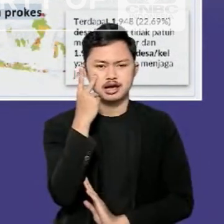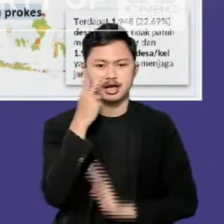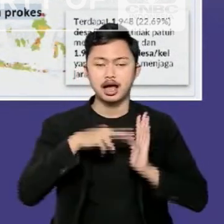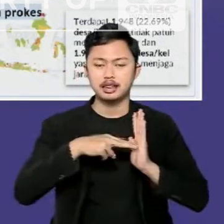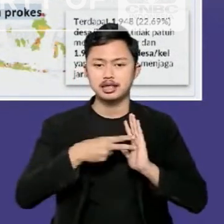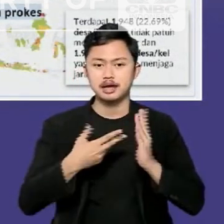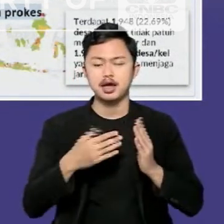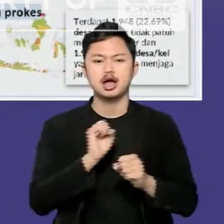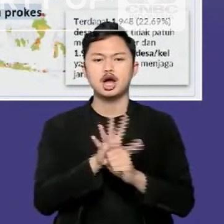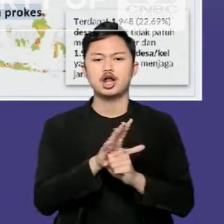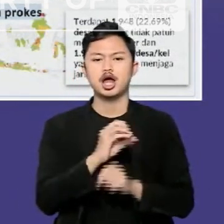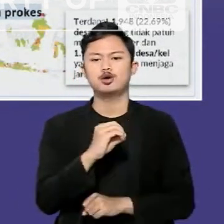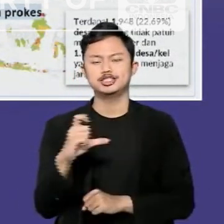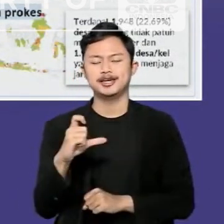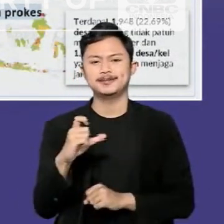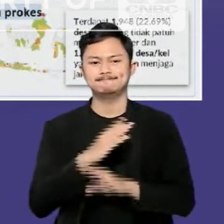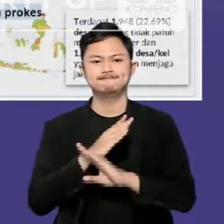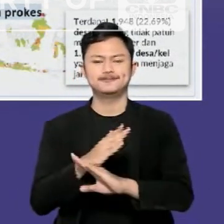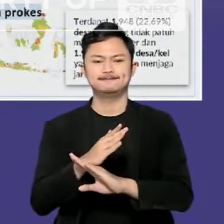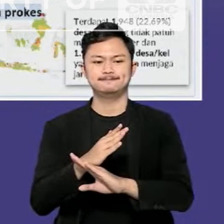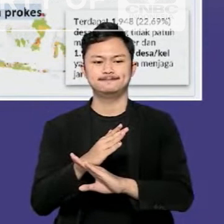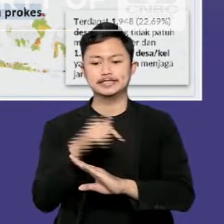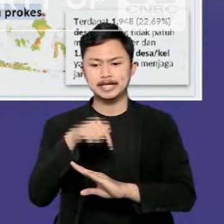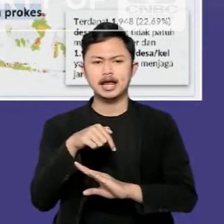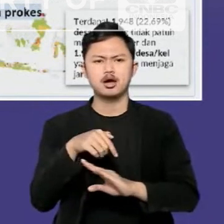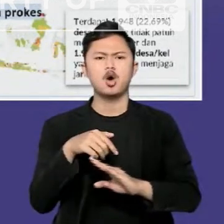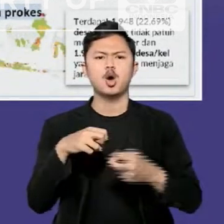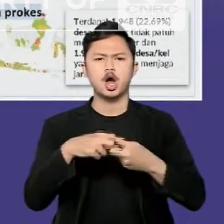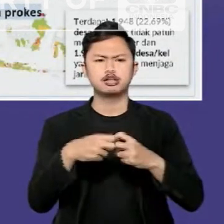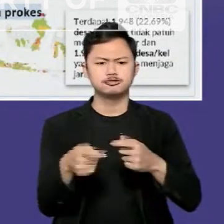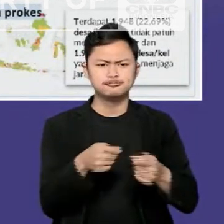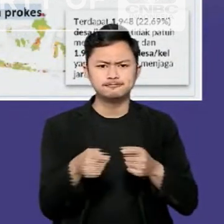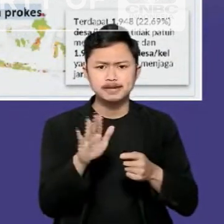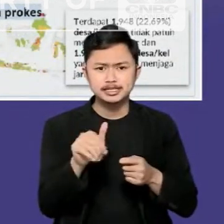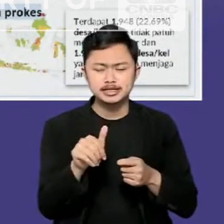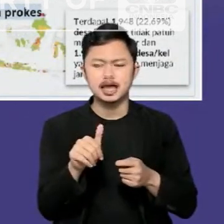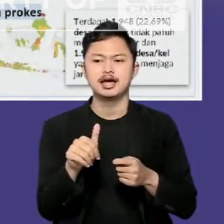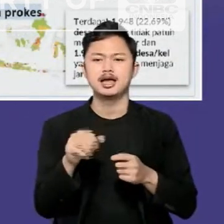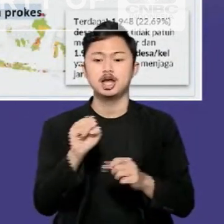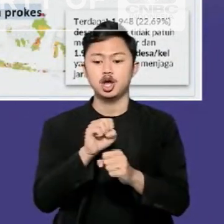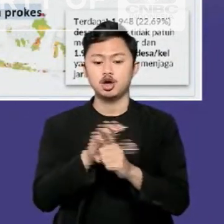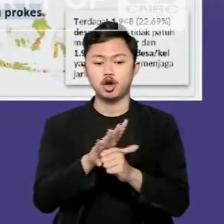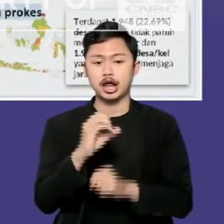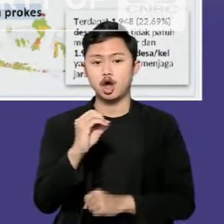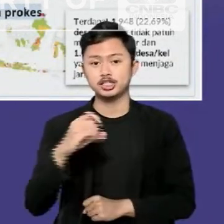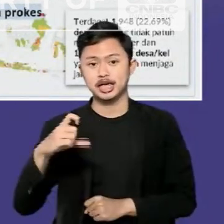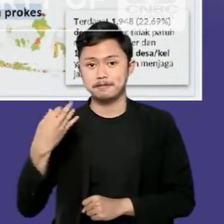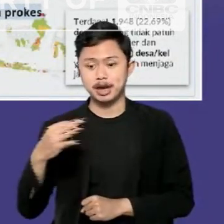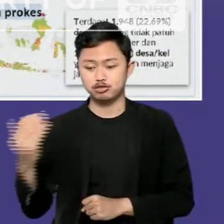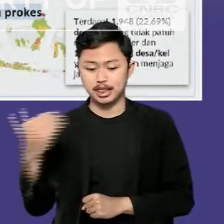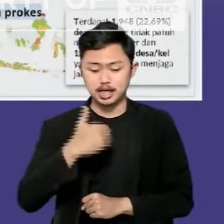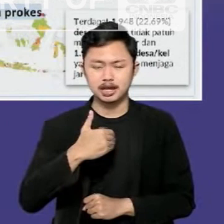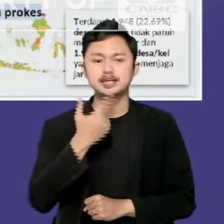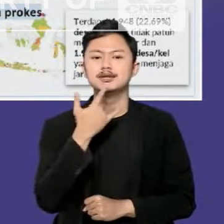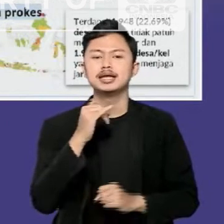ancaman Omikron terjadi ketika kondisi kasus terkendali. Indonesia juga menerapkan pembatasan dan